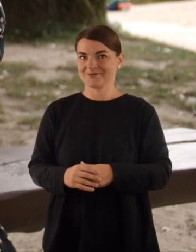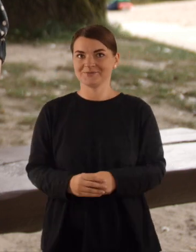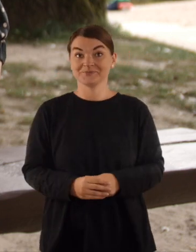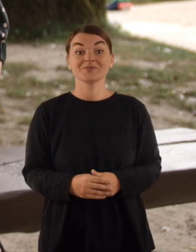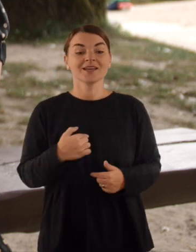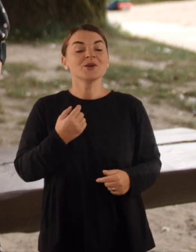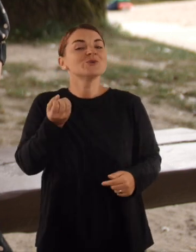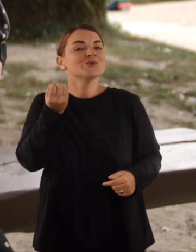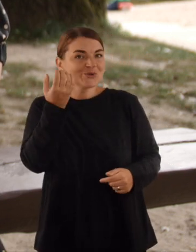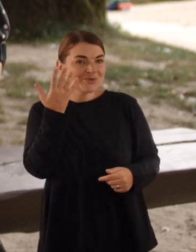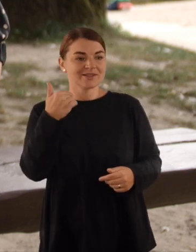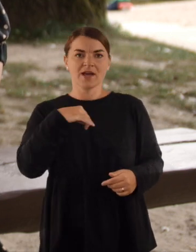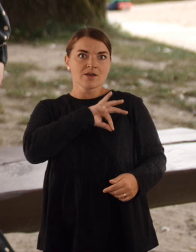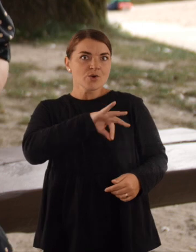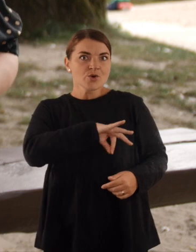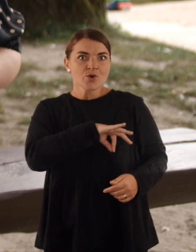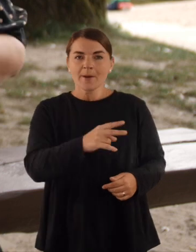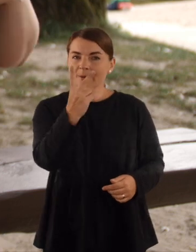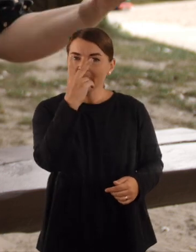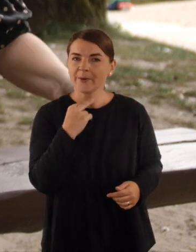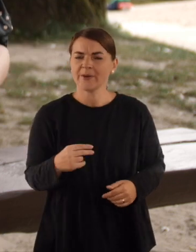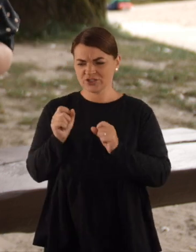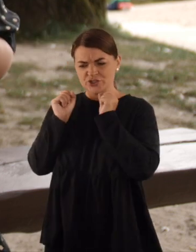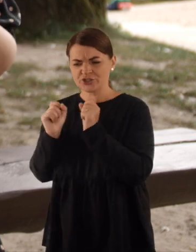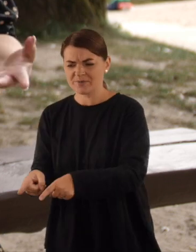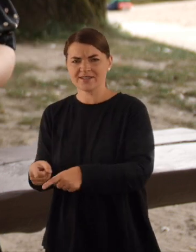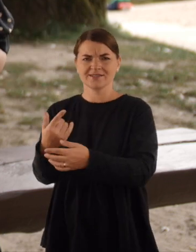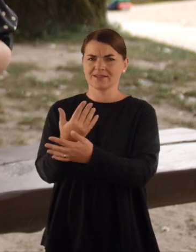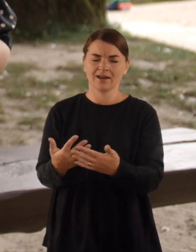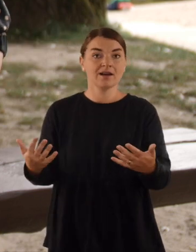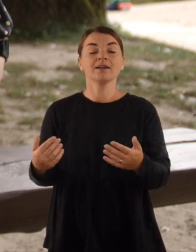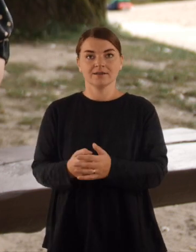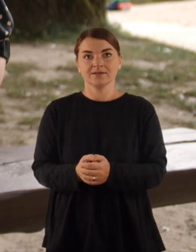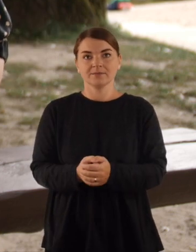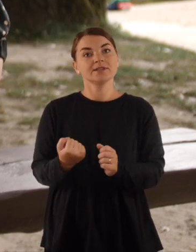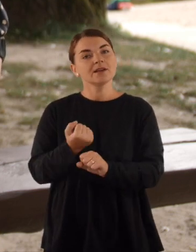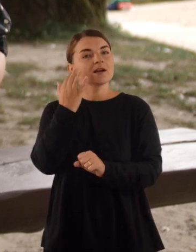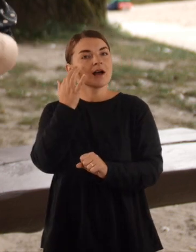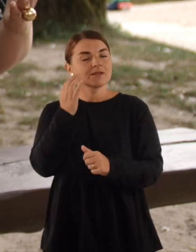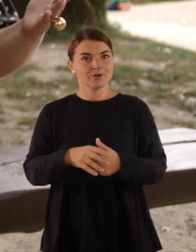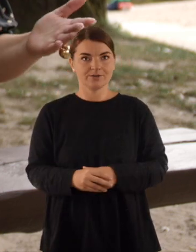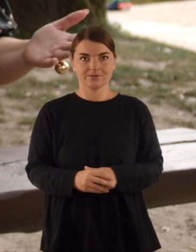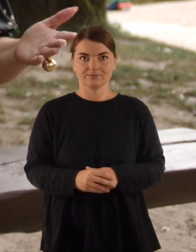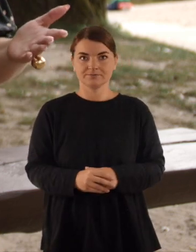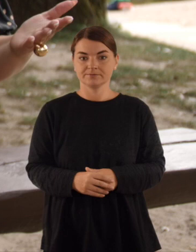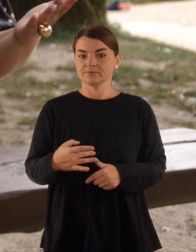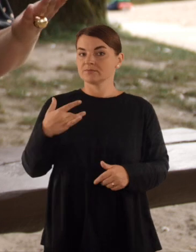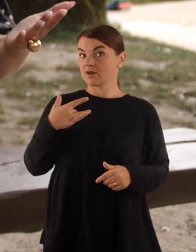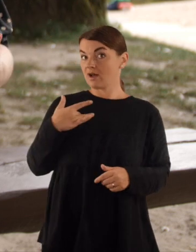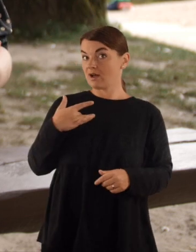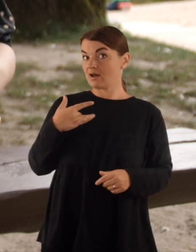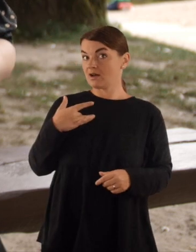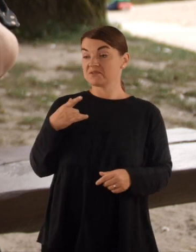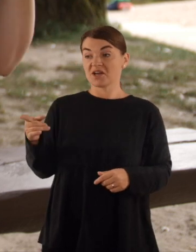savę. Aš suprantu, mes labai pripratom vartoti viską, mesti, išmesti, nereikia, nori, ne. Vis kažkaip reikia pagalvoti, gal tau